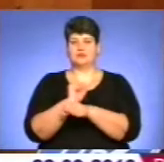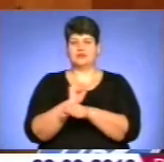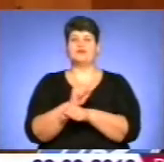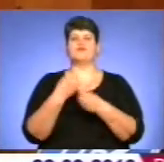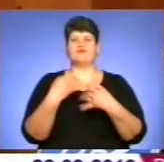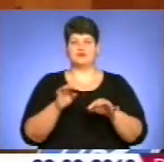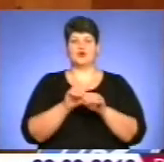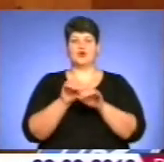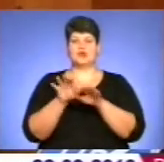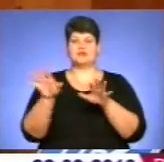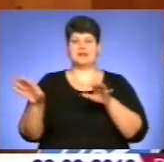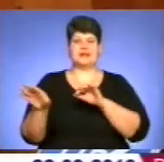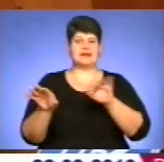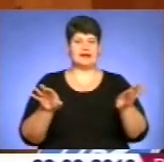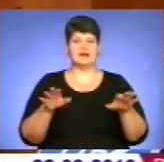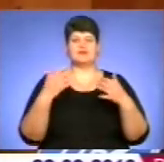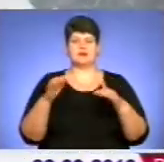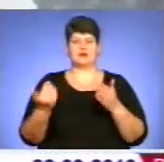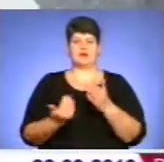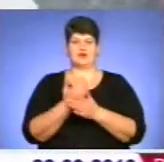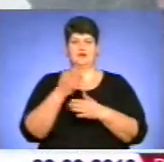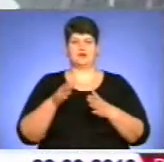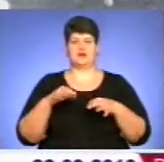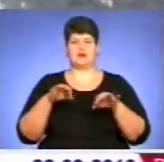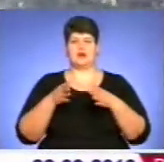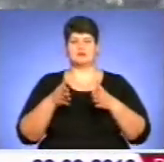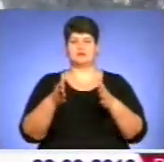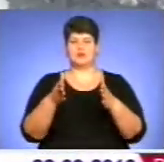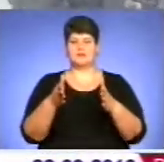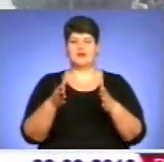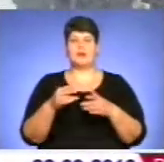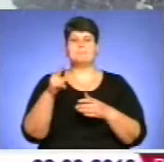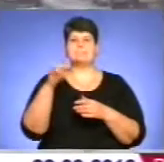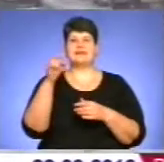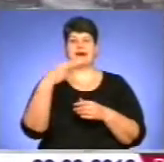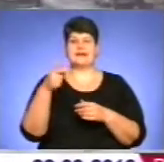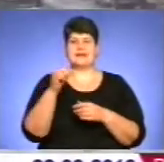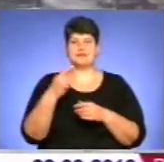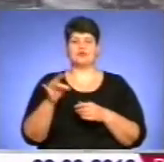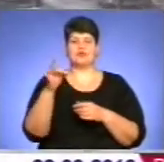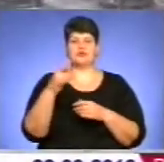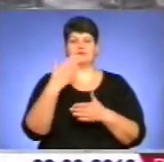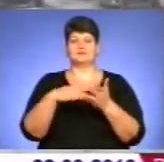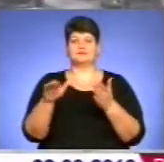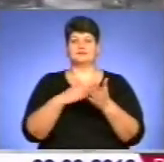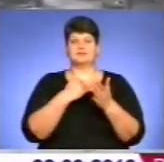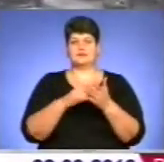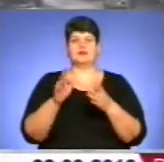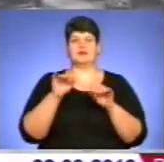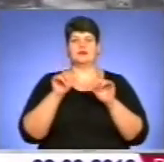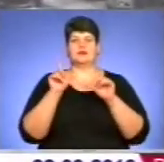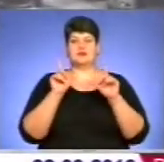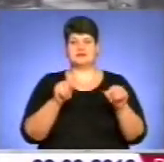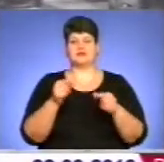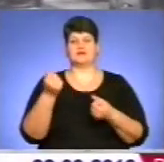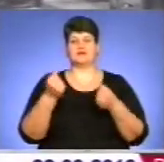і відновлене транспортне сполучення. У Підгаєцькому районі скасували рух рейсових автобусів. Керівники районів самі